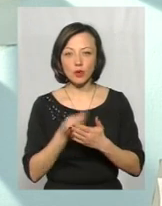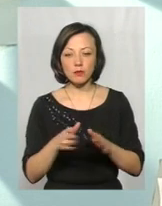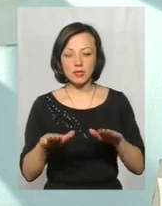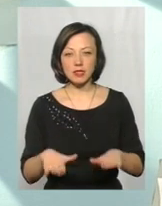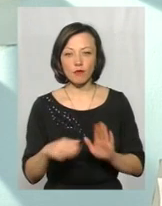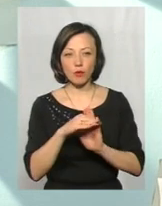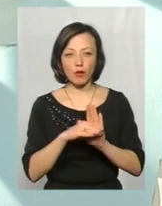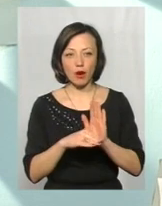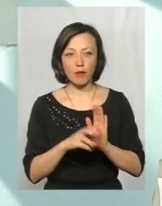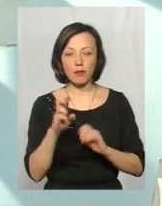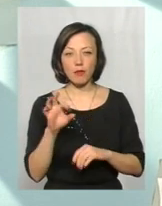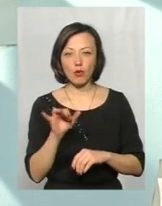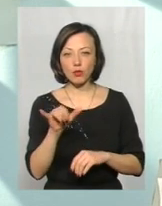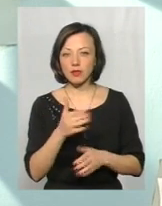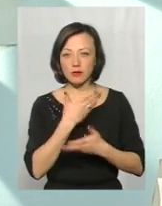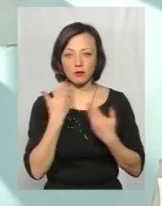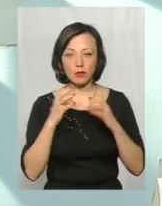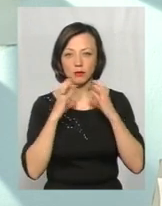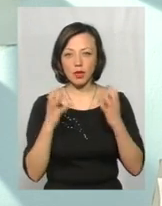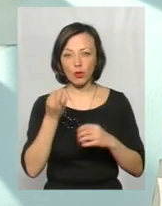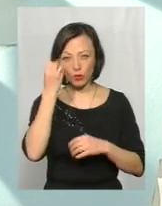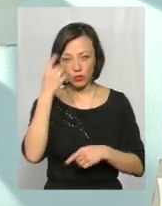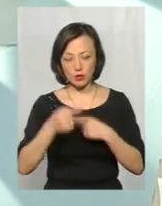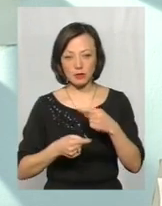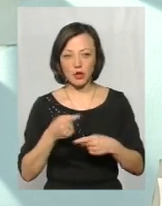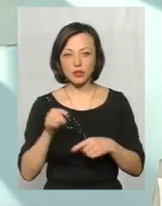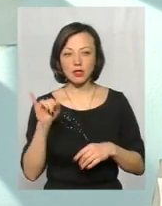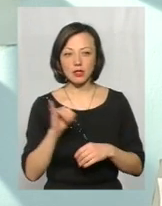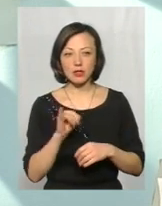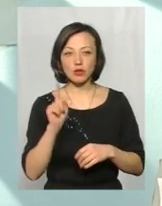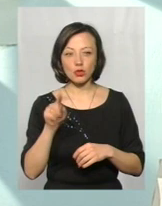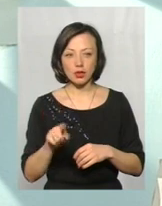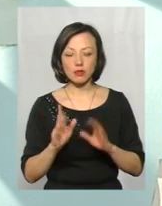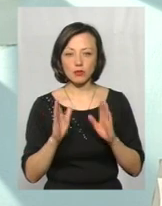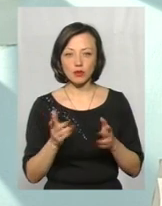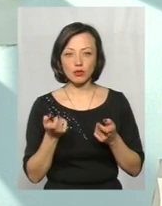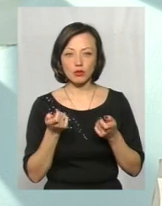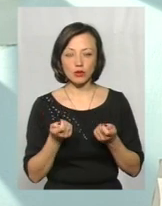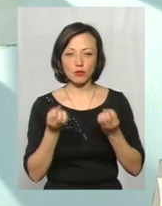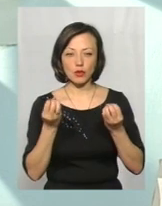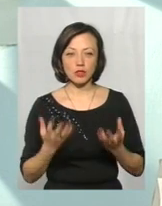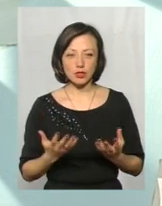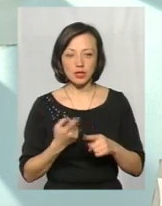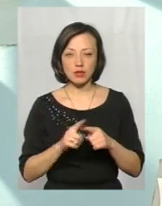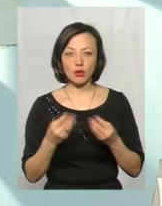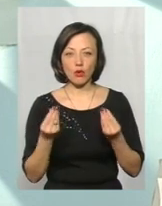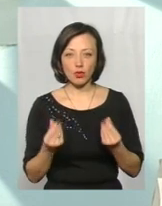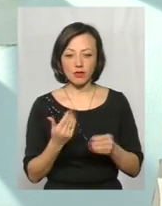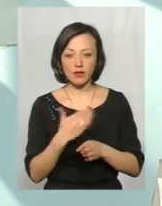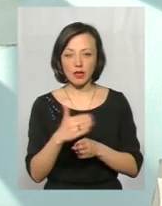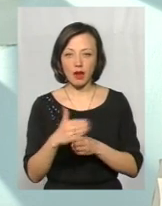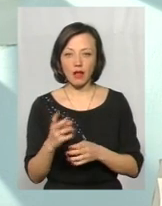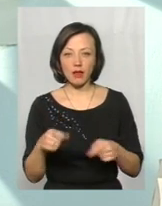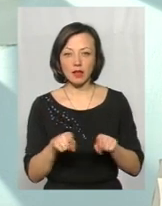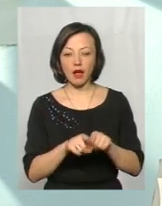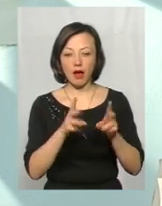програму, бо в них відсутня по збереженню культурної спадщини і тоді буде трошечки простіше ці кошти все-таки виділяти на